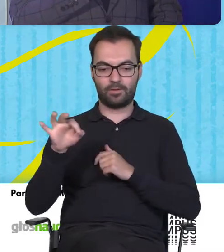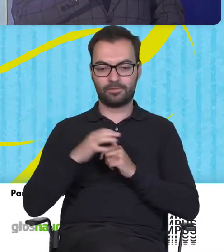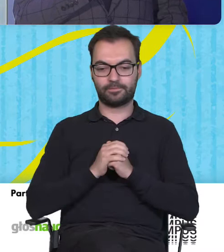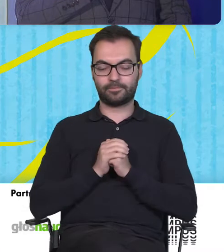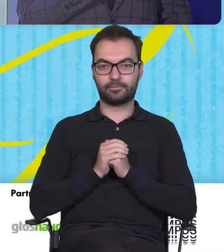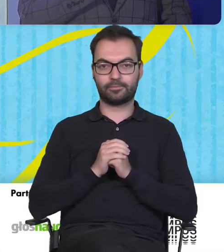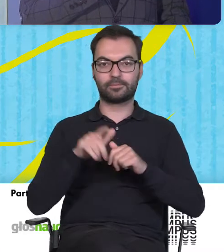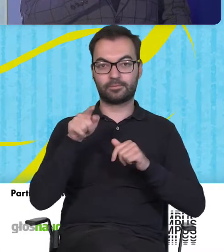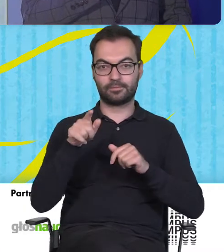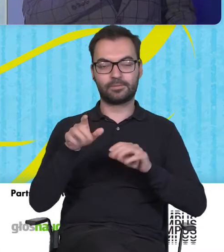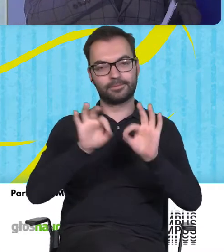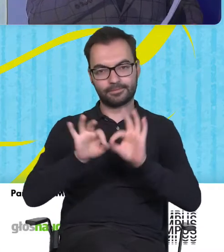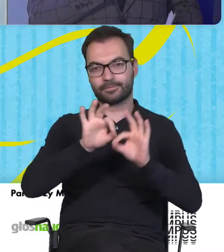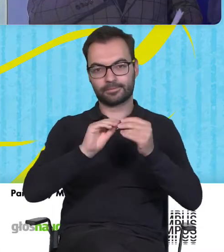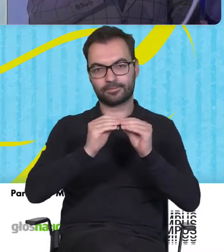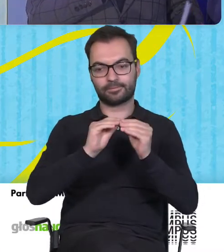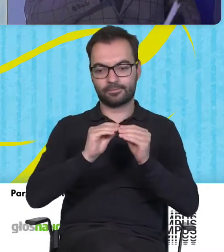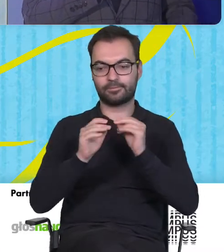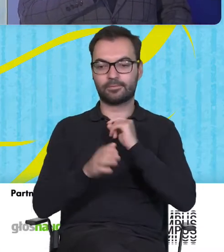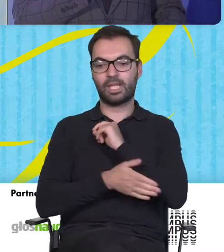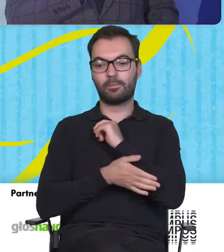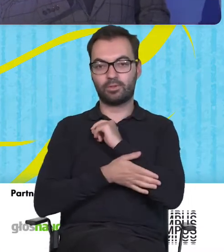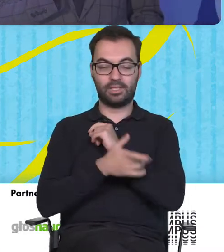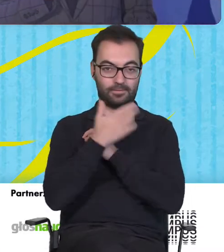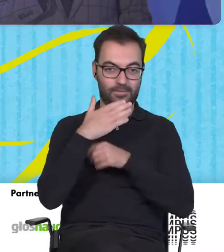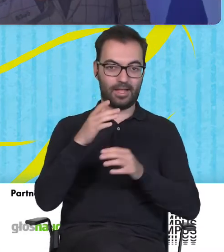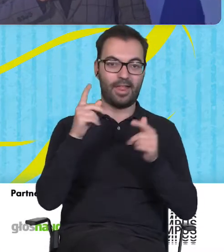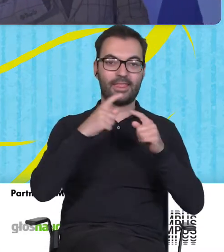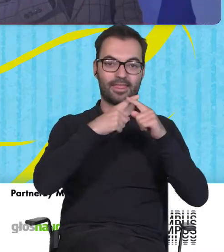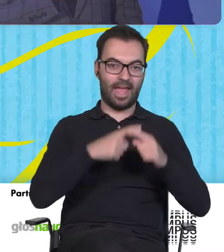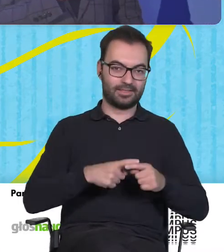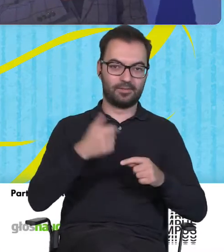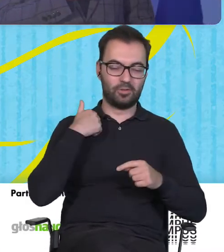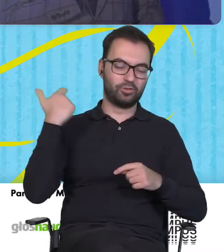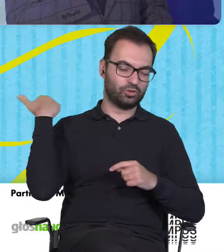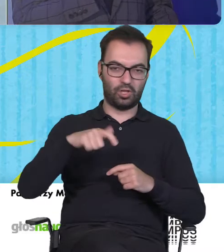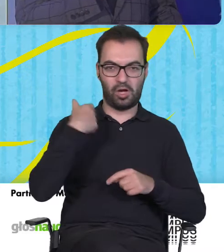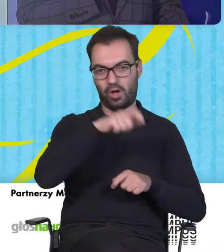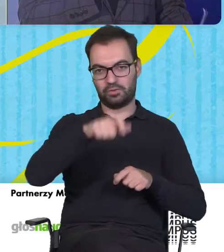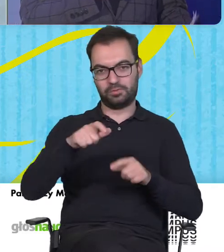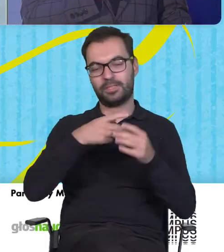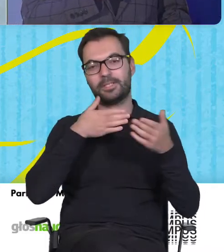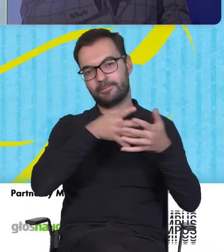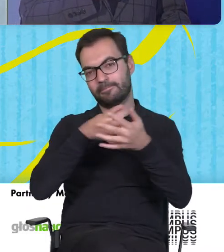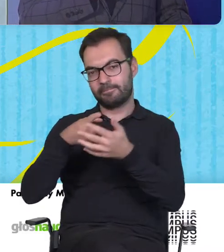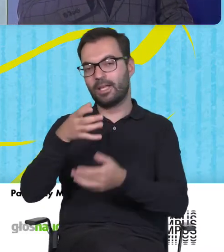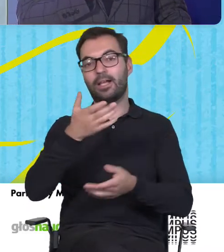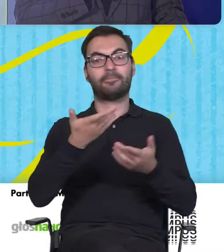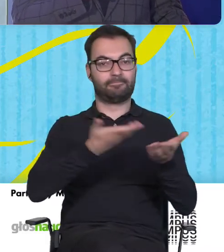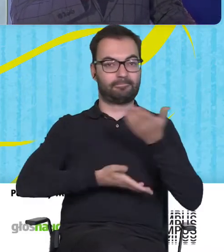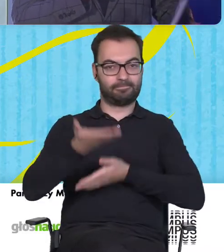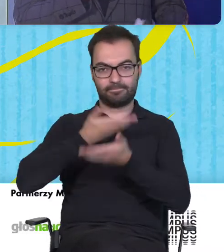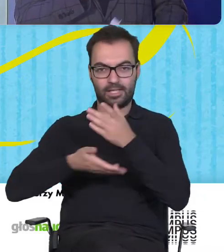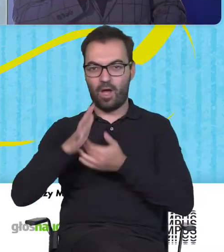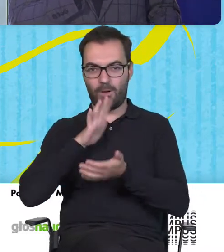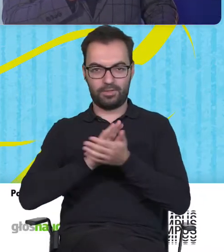którą doskonaliśmy na podstawie etapu testowania, gdzie mieliśmy ponad 100 testerów i na podstawie ich opinii doszło do